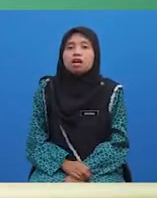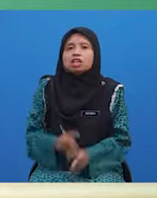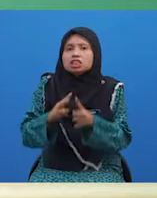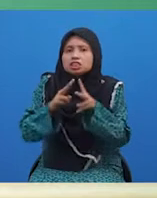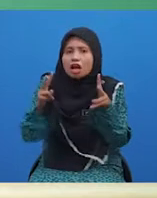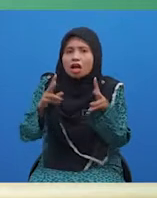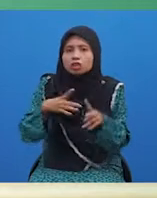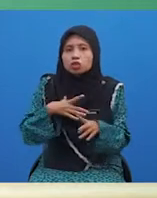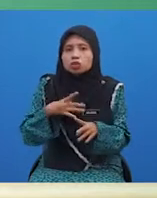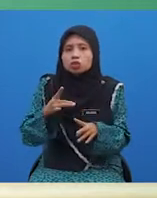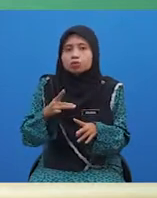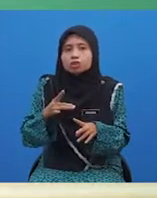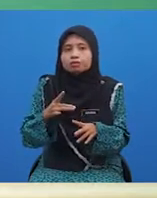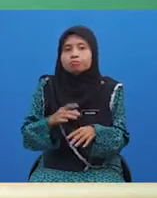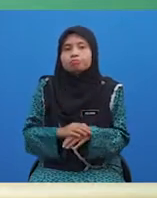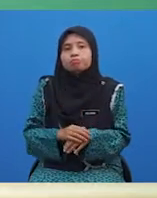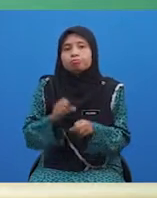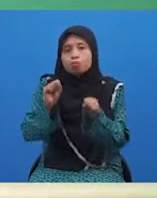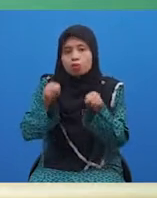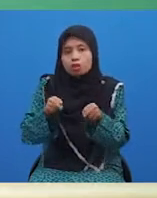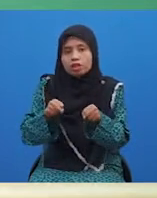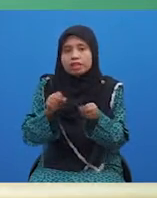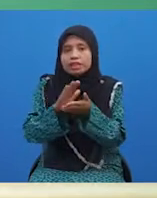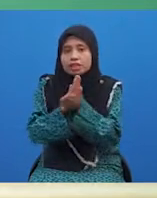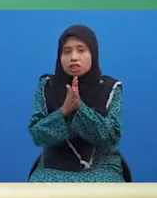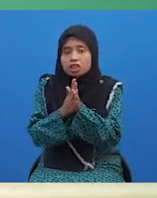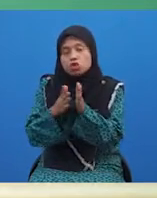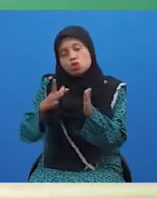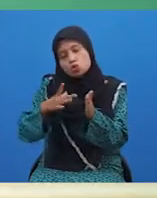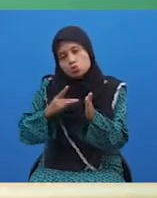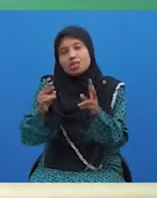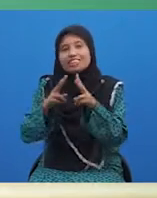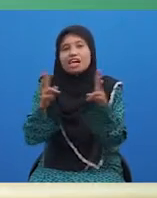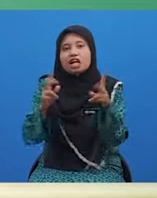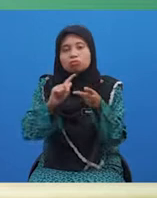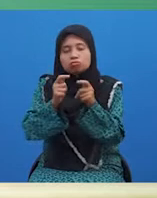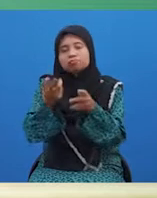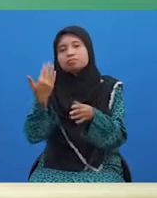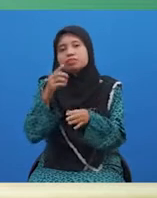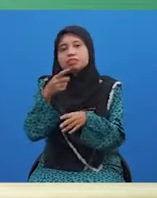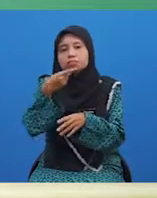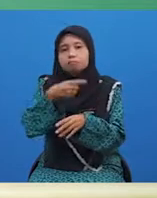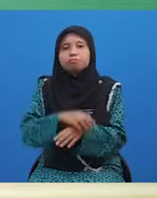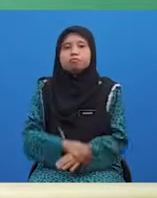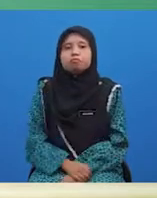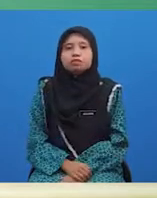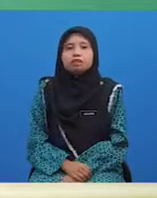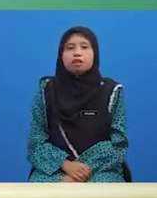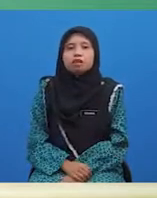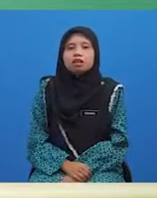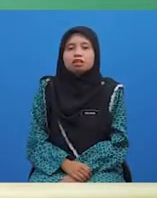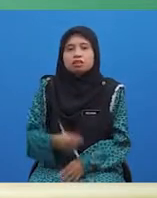sangat suka. Dalam ayat ini boleh juga menjadi suka sangat. Baiklah,